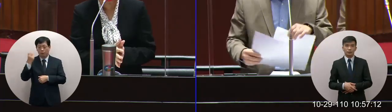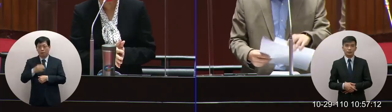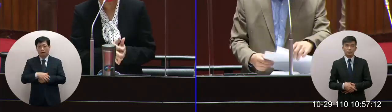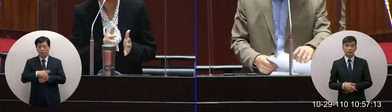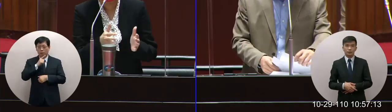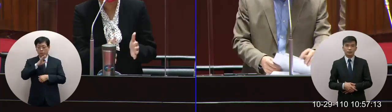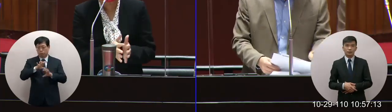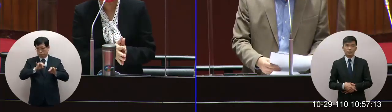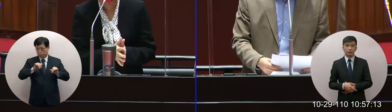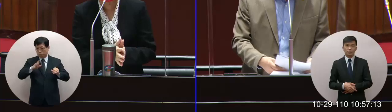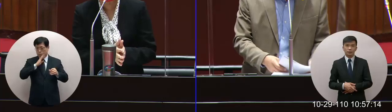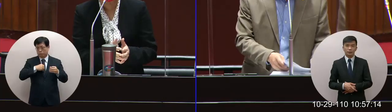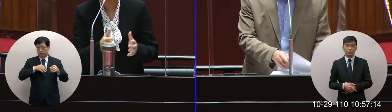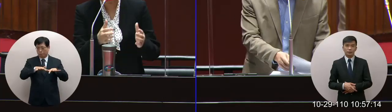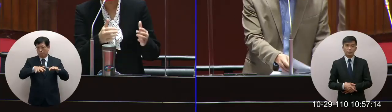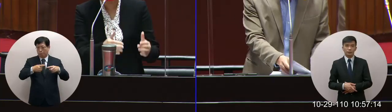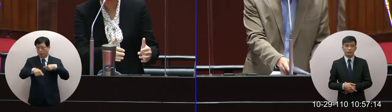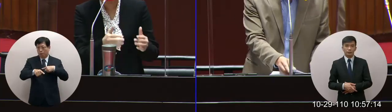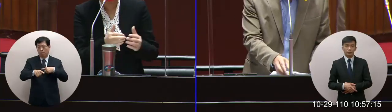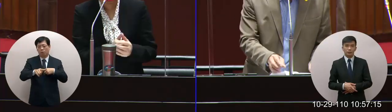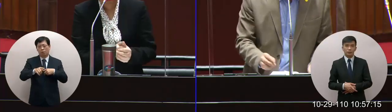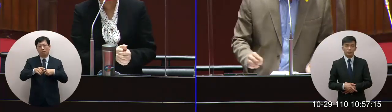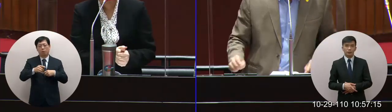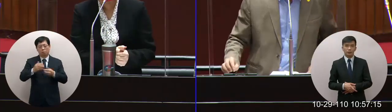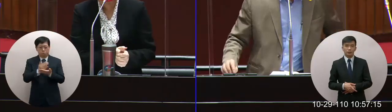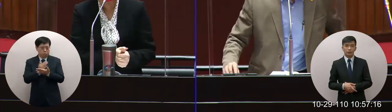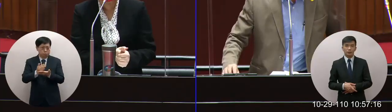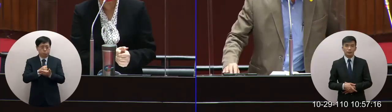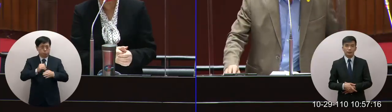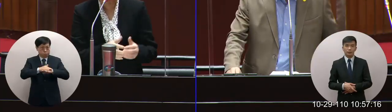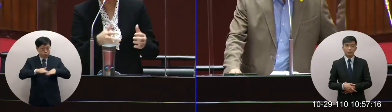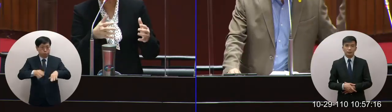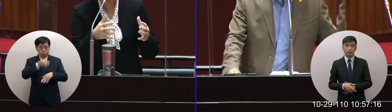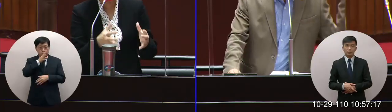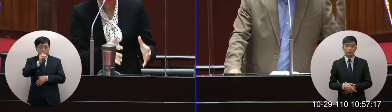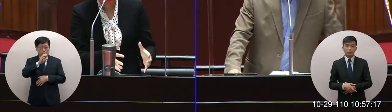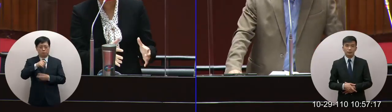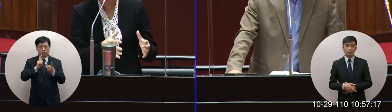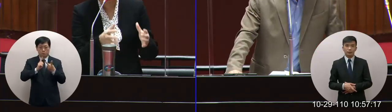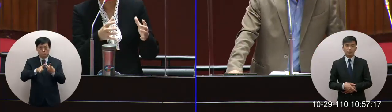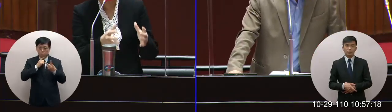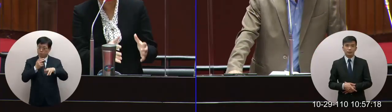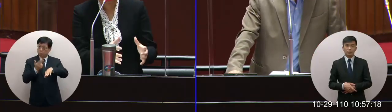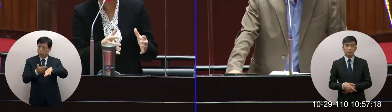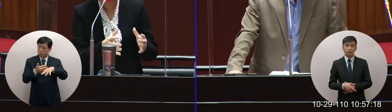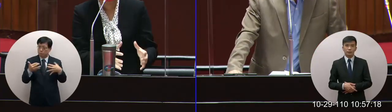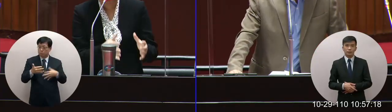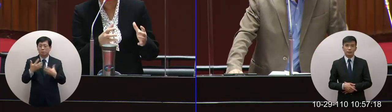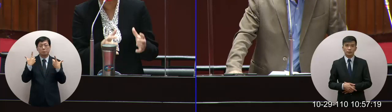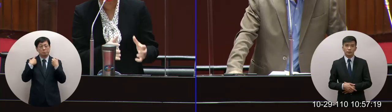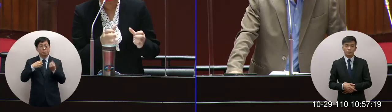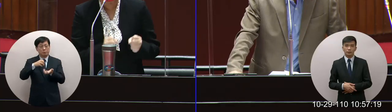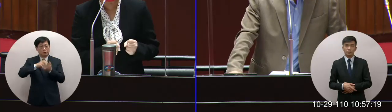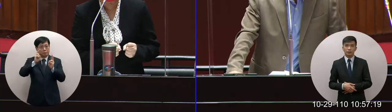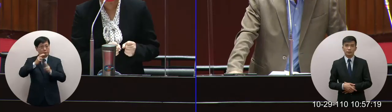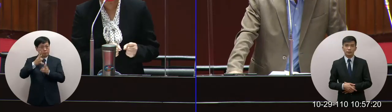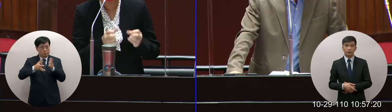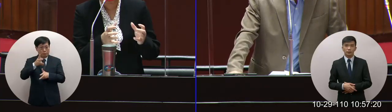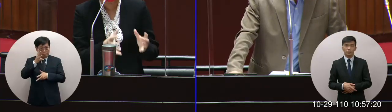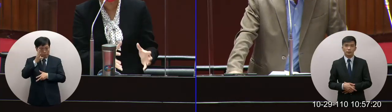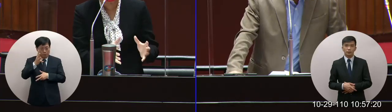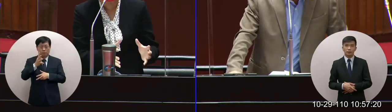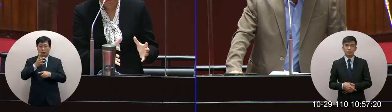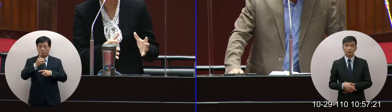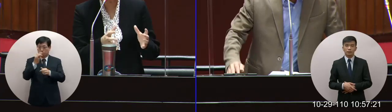這個地址有斷層的問題所以要評估它的安全性然後在技術面因為核四是還沒有蓋